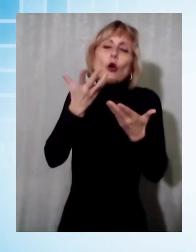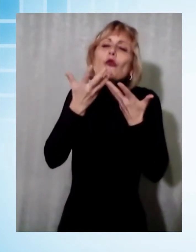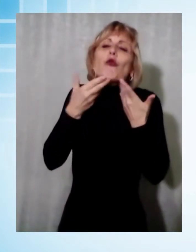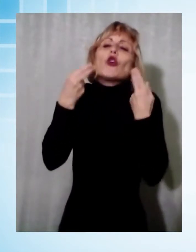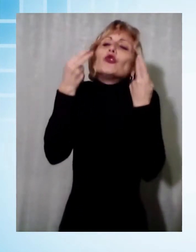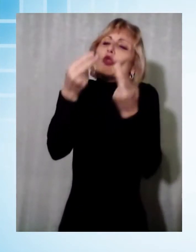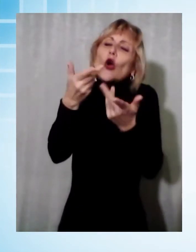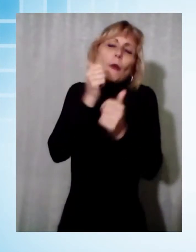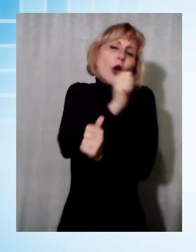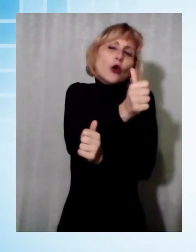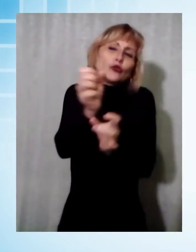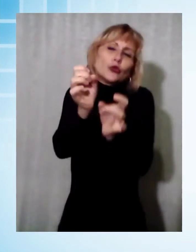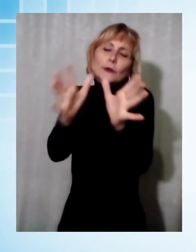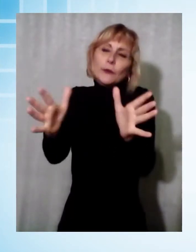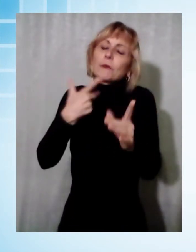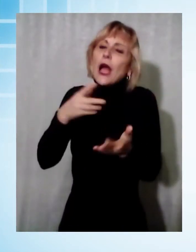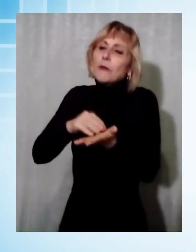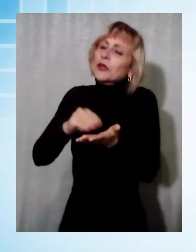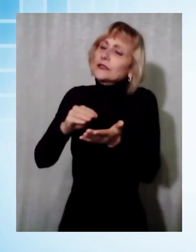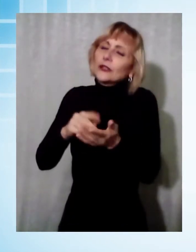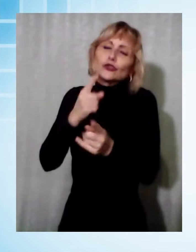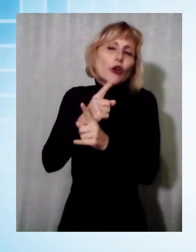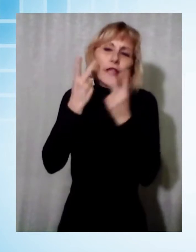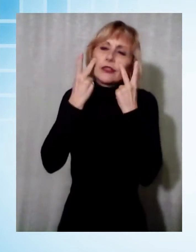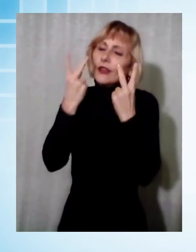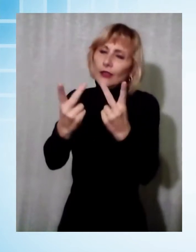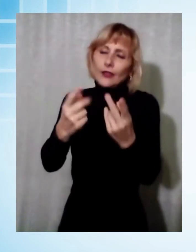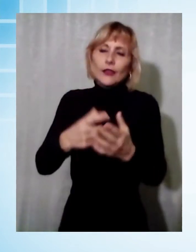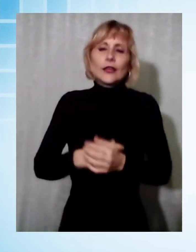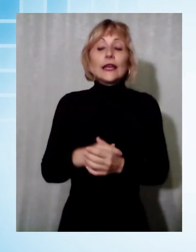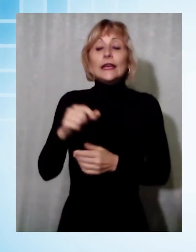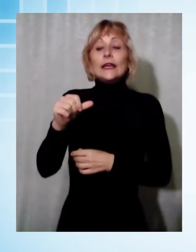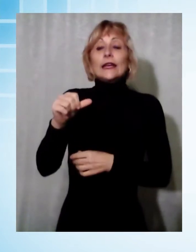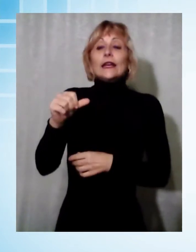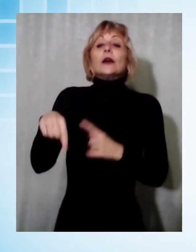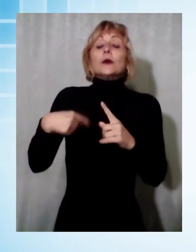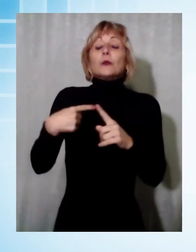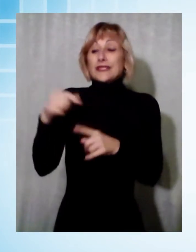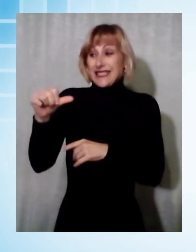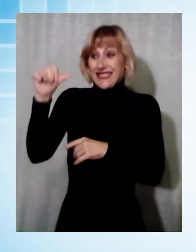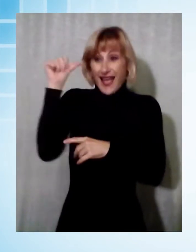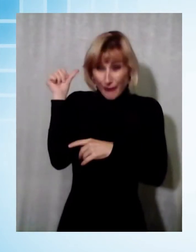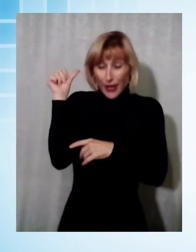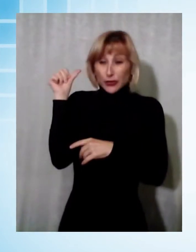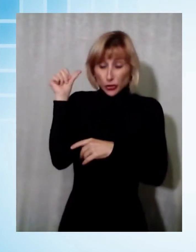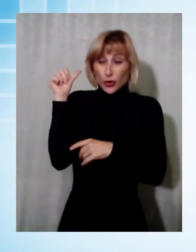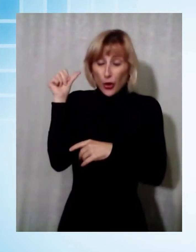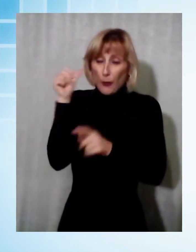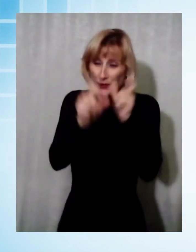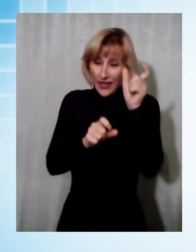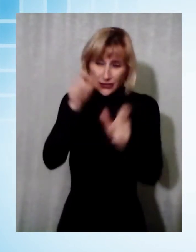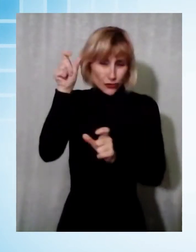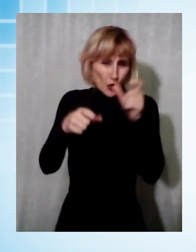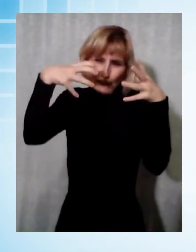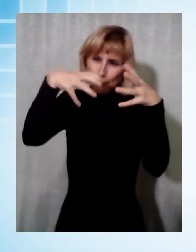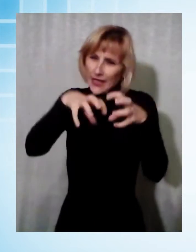bisogna esserci per vivere queste emozioni. Sabato, con le restrizioni in atto, c'erano tante persone in meno, ma nel passato sono stati molti a